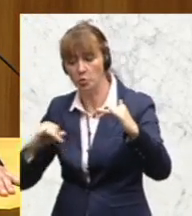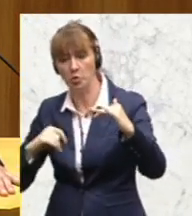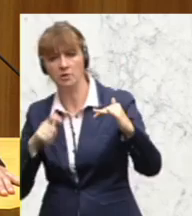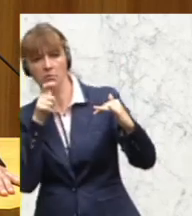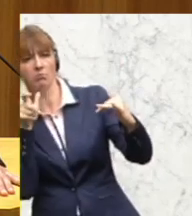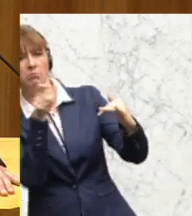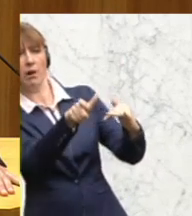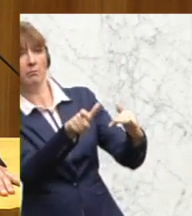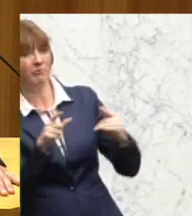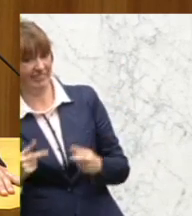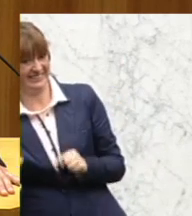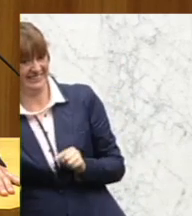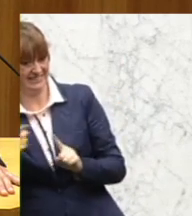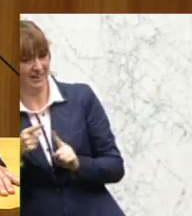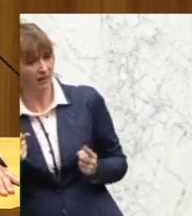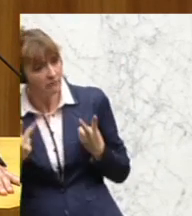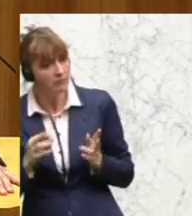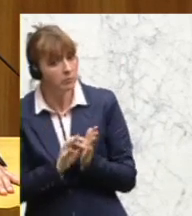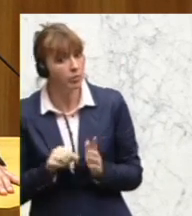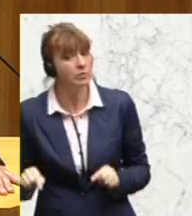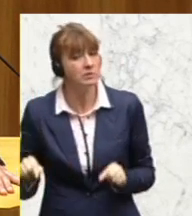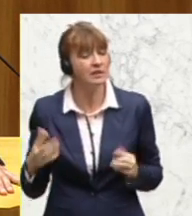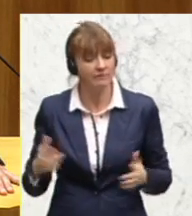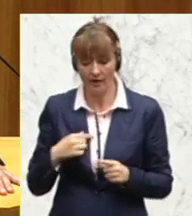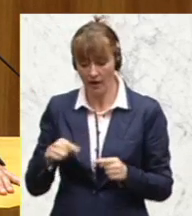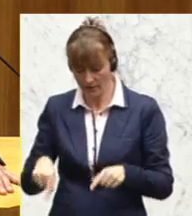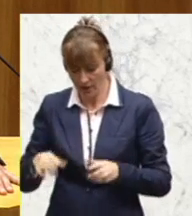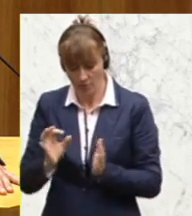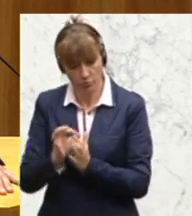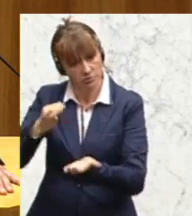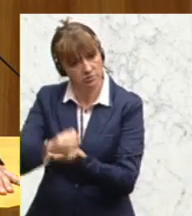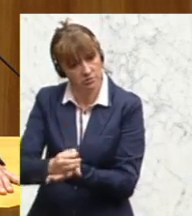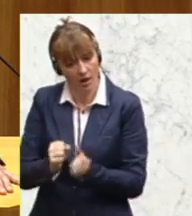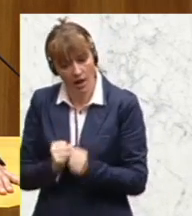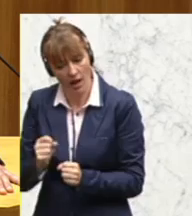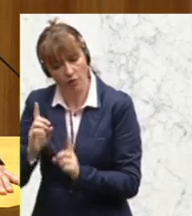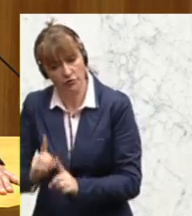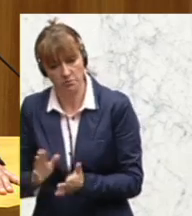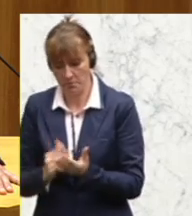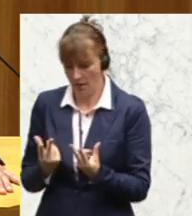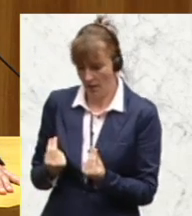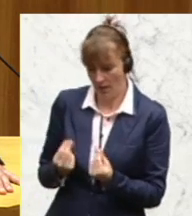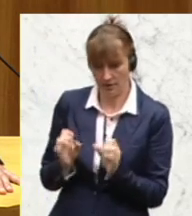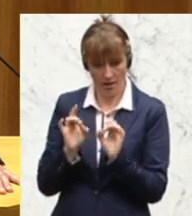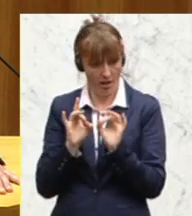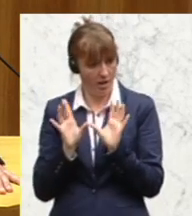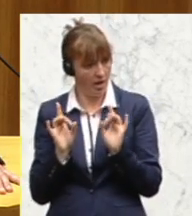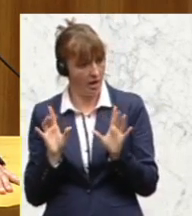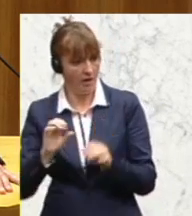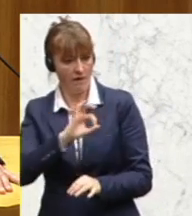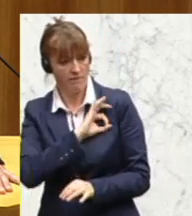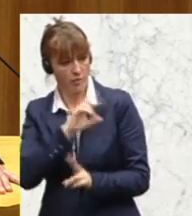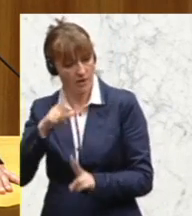das haben Sie durchaus angesprochen, der richtige Punkt. Wir müssen Anlaufstellen schaffen, wo Eltern, Lehrer, Freunde